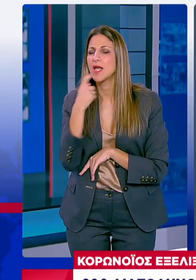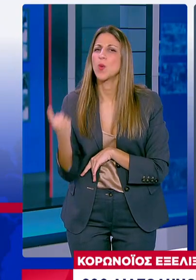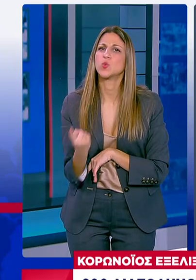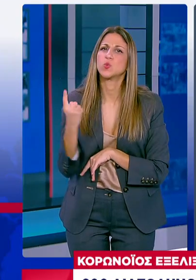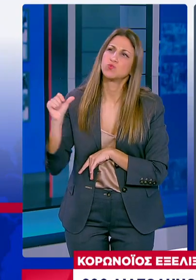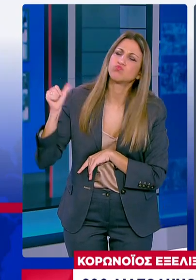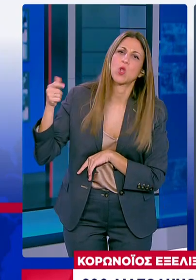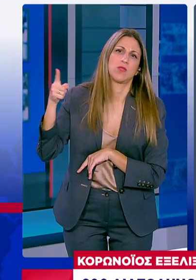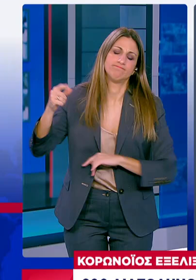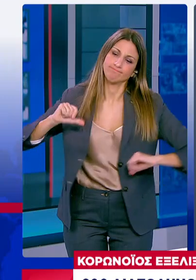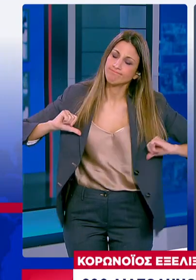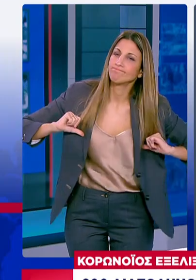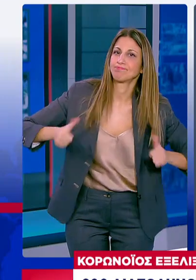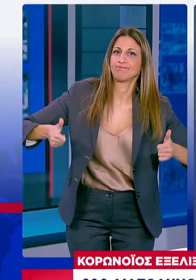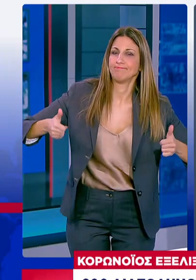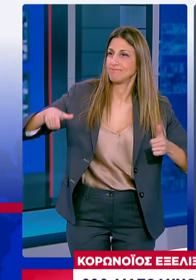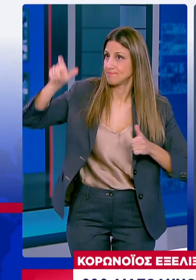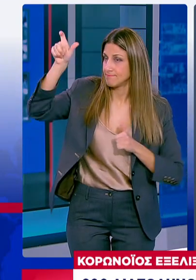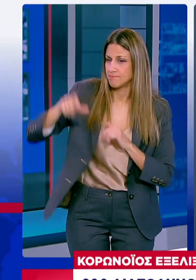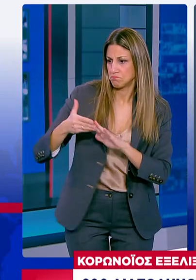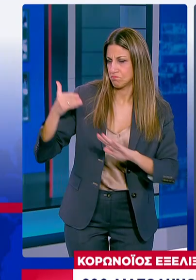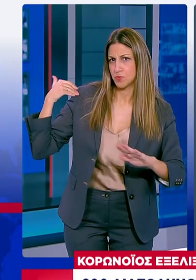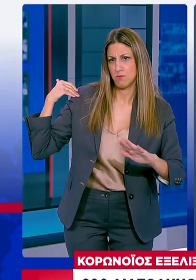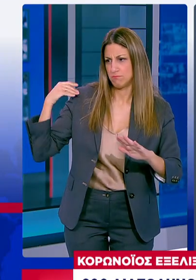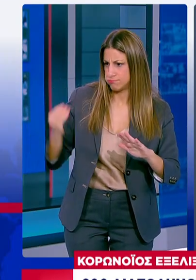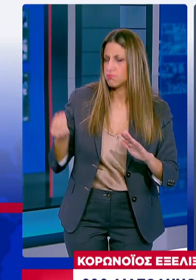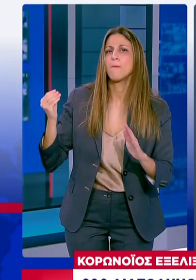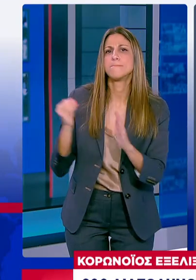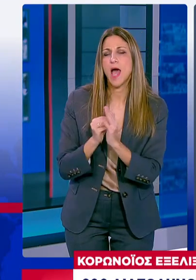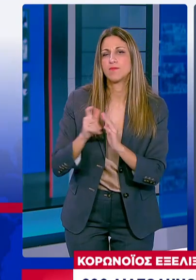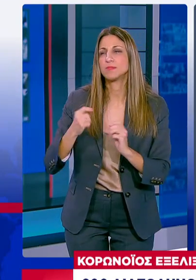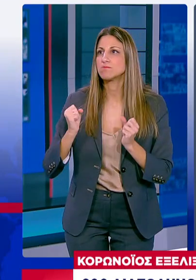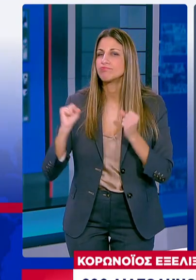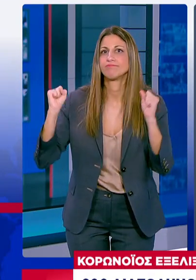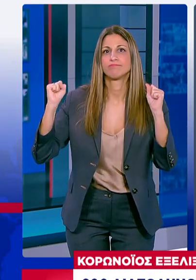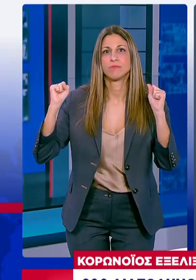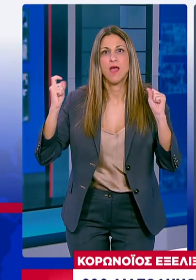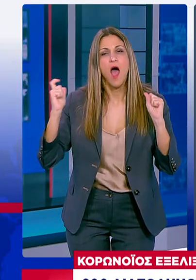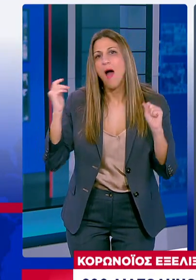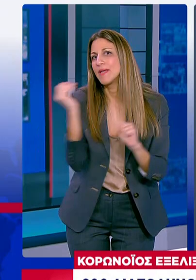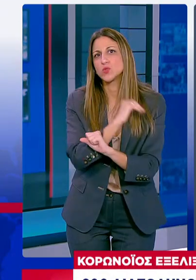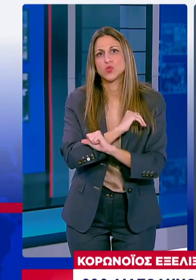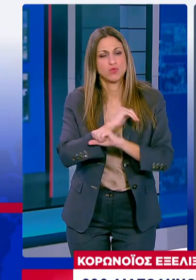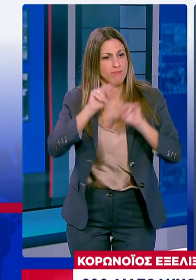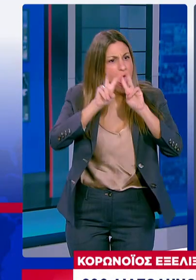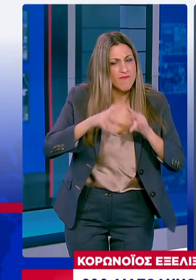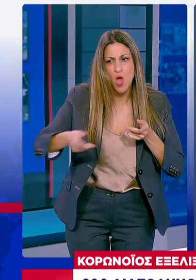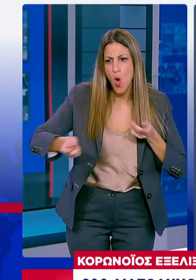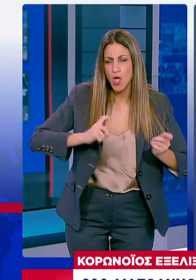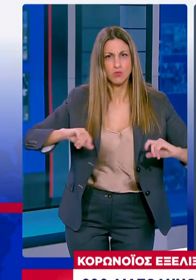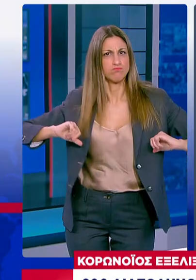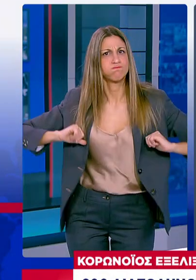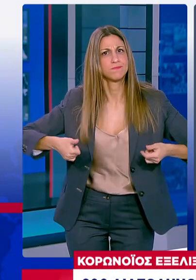Οι Βετανοί έχουν και στο πρόσφατο παρελθόν Επιδείξει εγκρήγωση, αυξημέναντα ανακλαστικά Τόλμη,